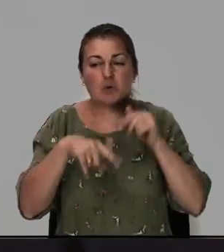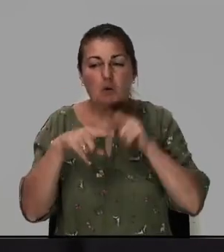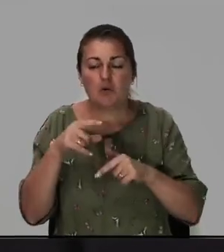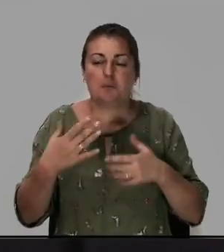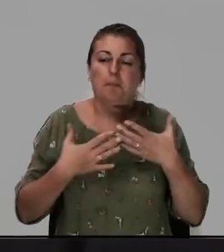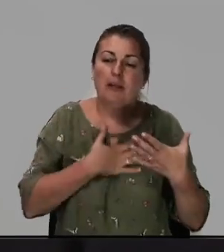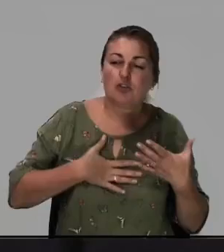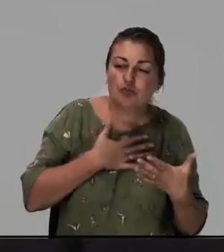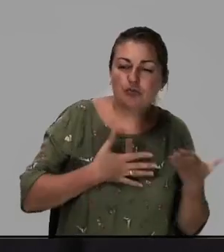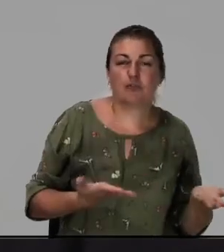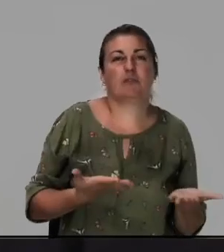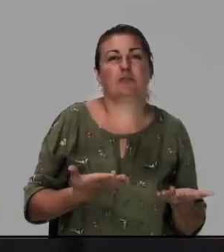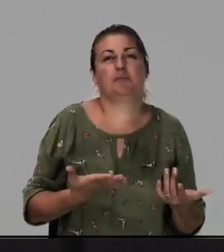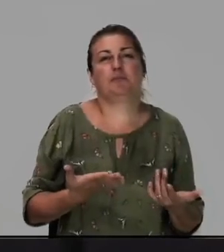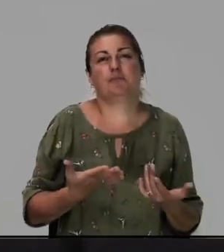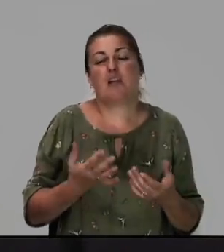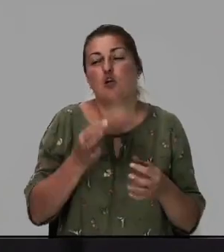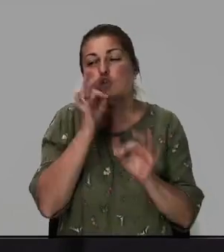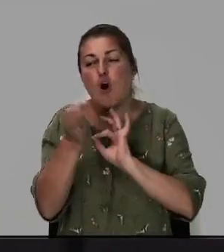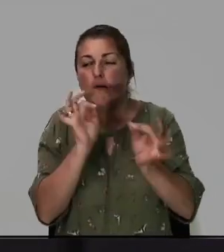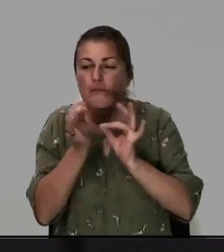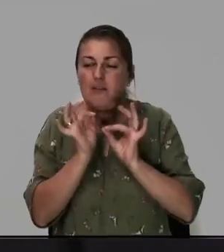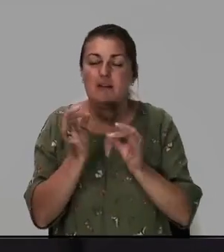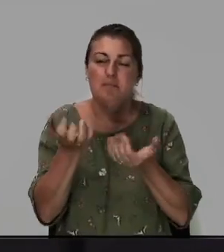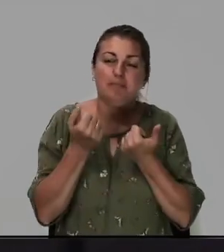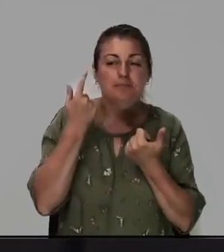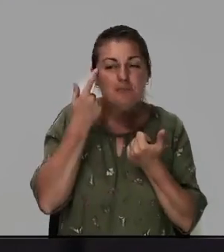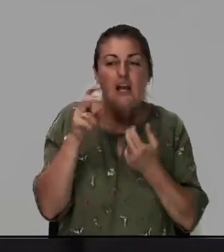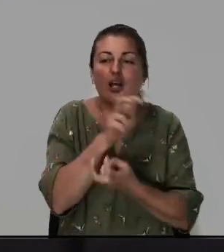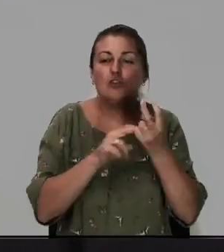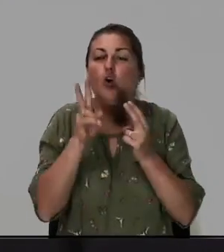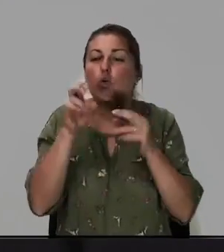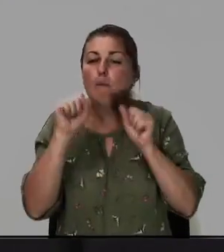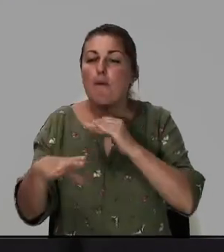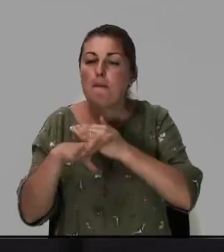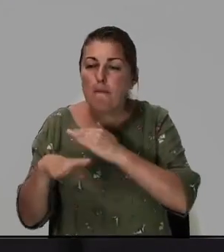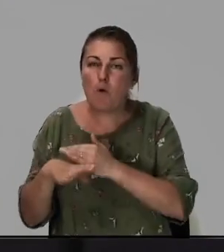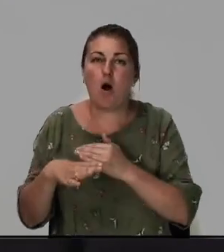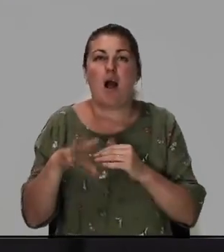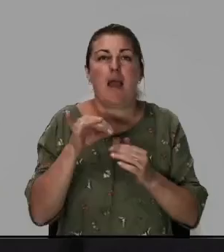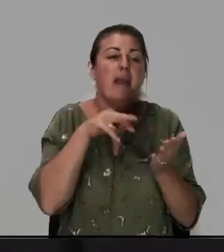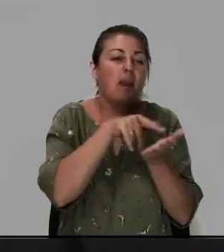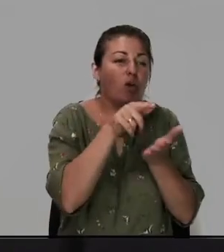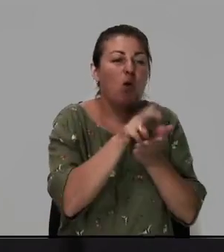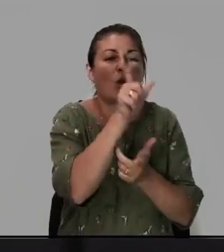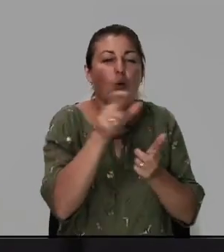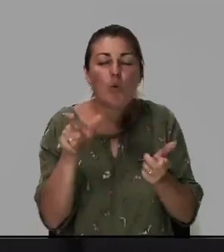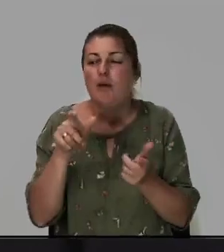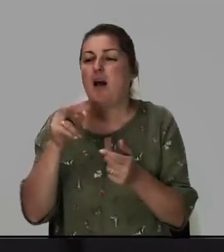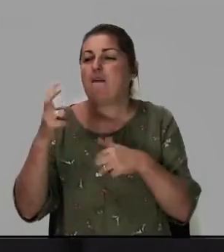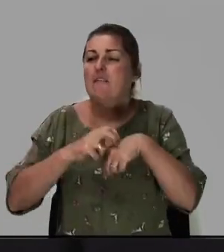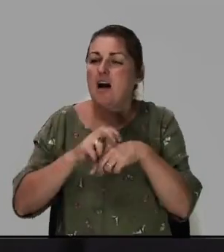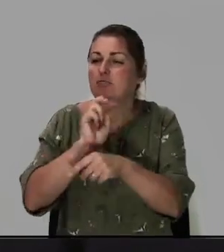переживают советы получают ищут кто может помочь идет каким-то людям каким-то